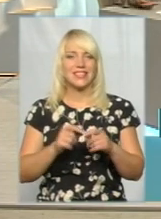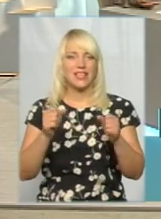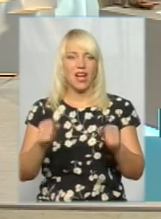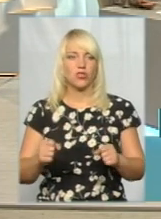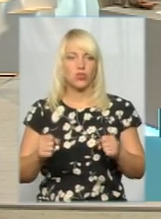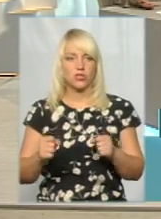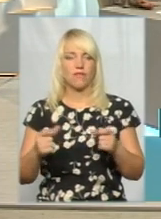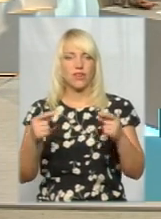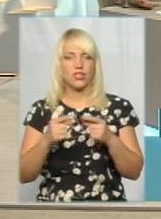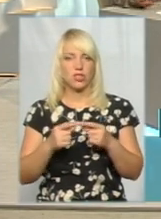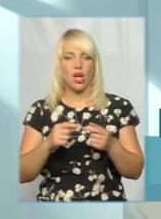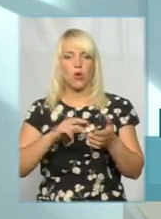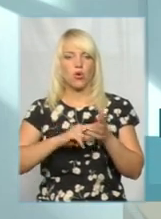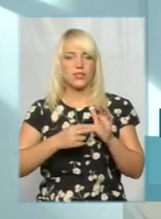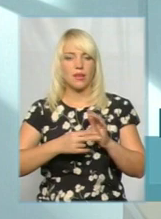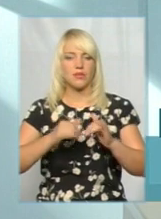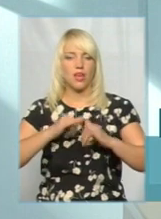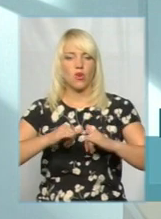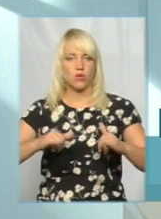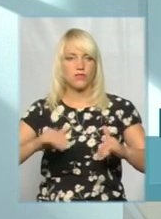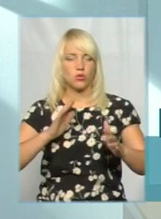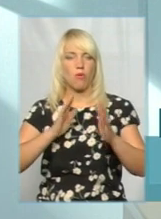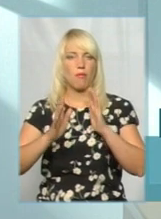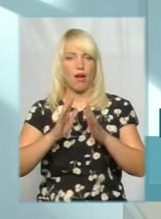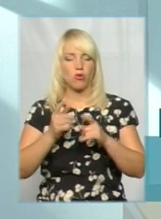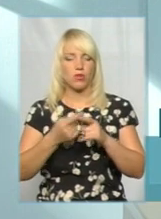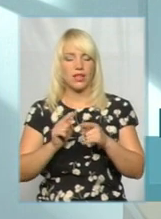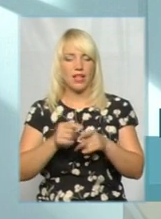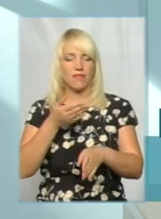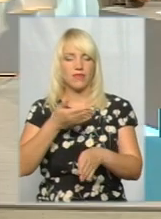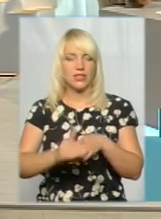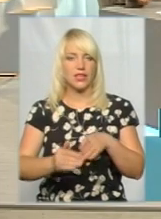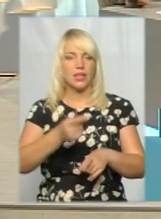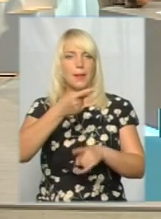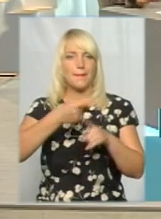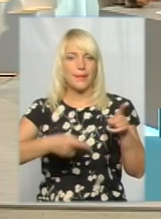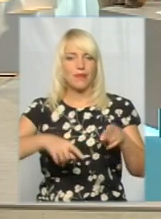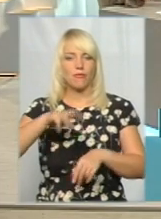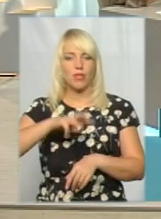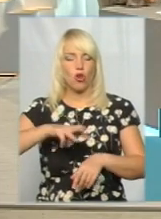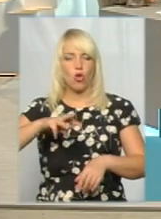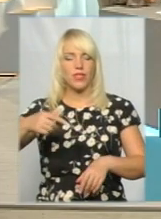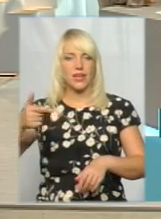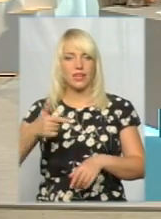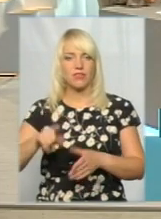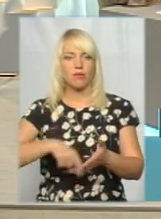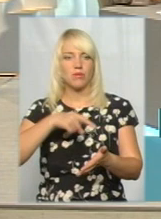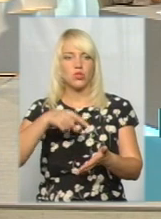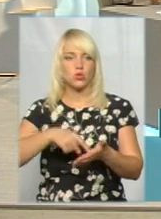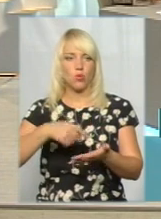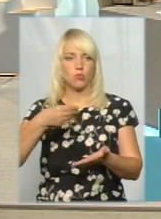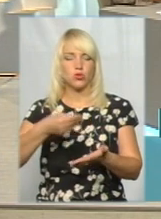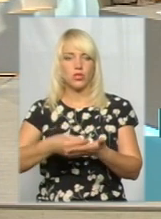визначить концепція розвитку парку, правильно? На неї виділили півмільйона гривень з міського бюджету.